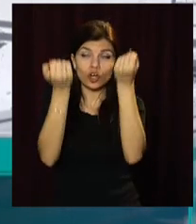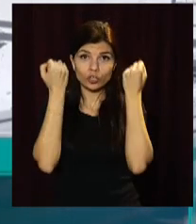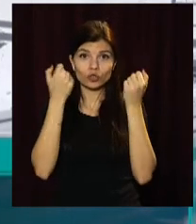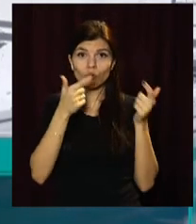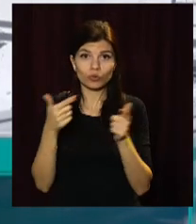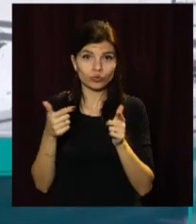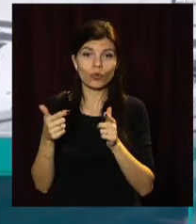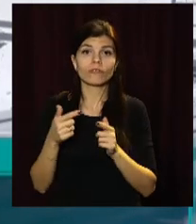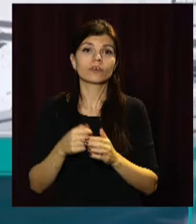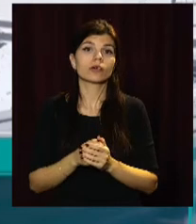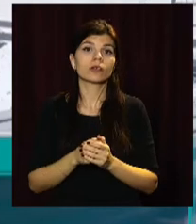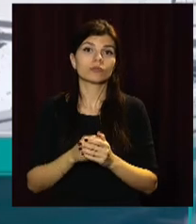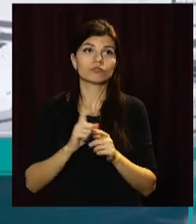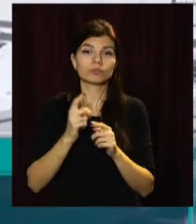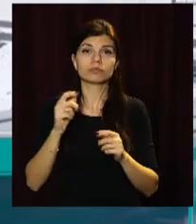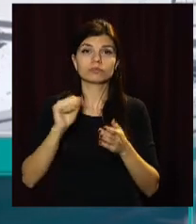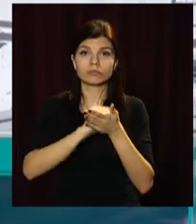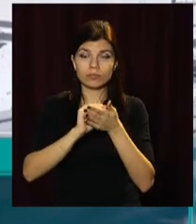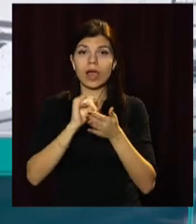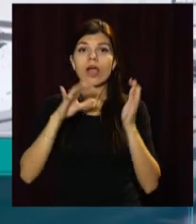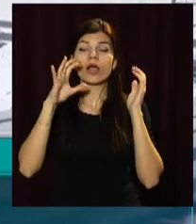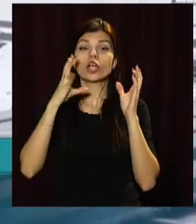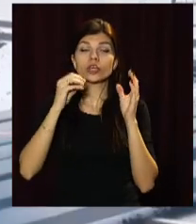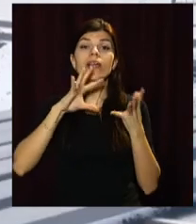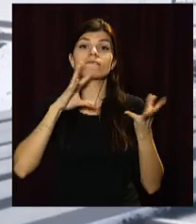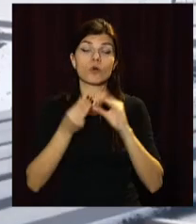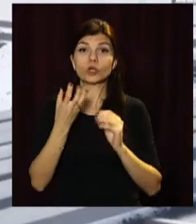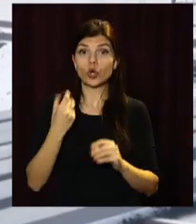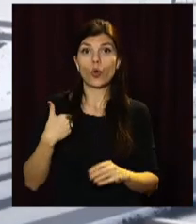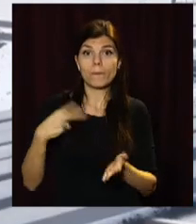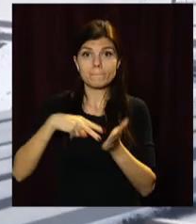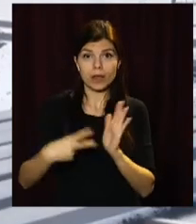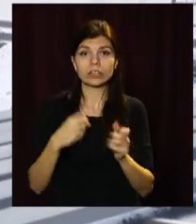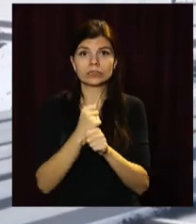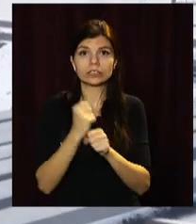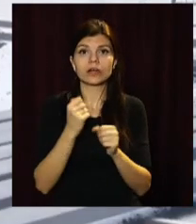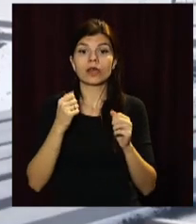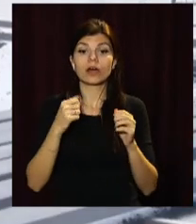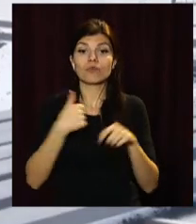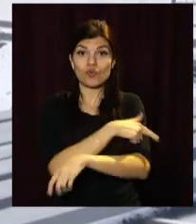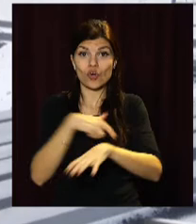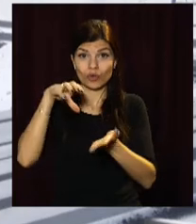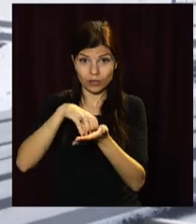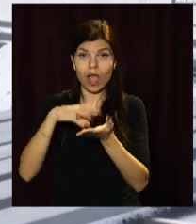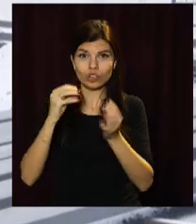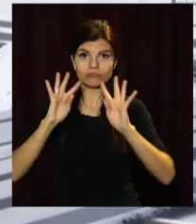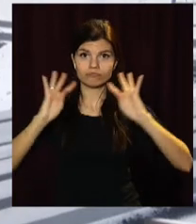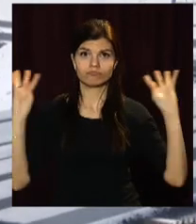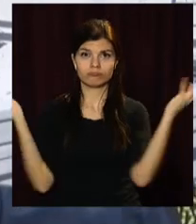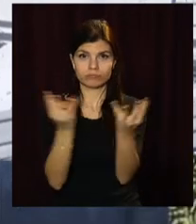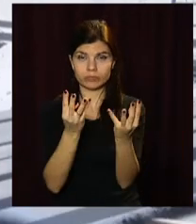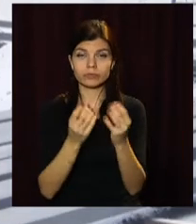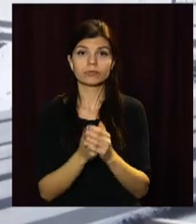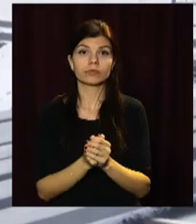підготовка стяжки, зберігання самого периметру, забором, планування, шлак, в принципі,